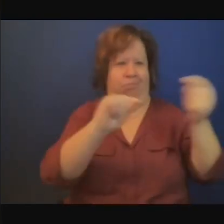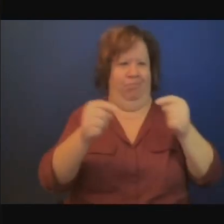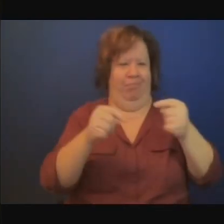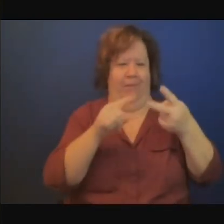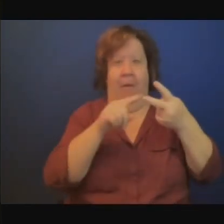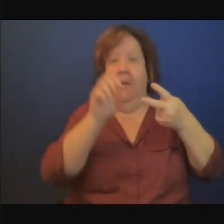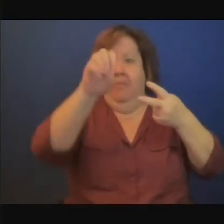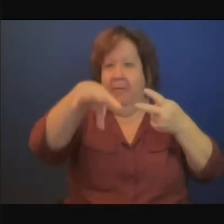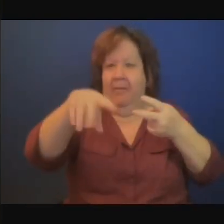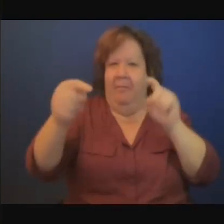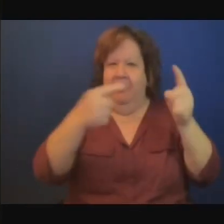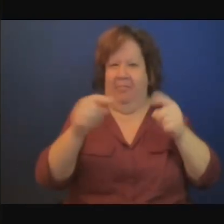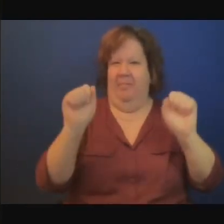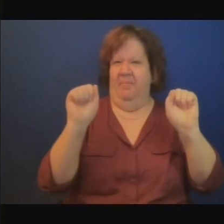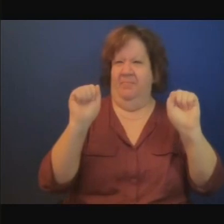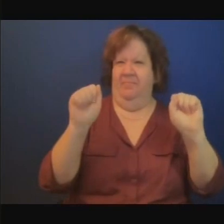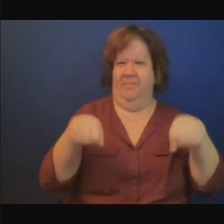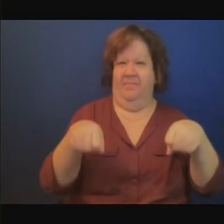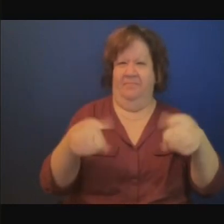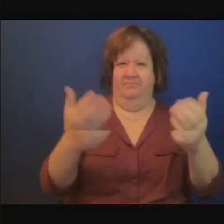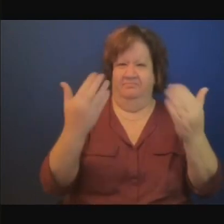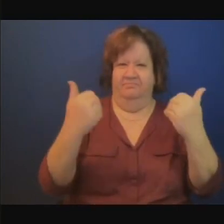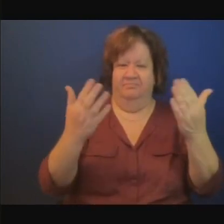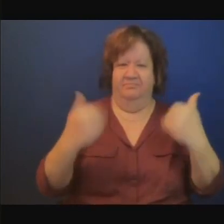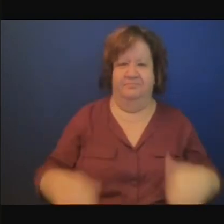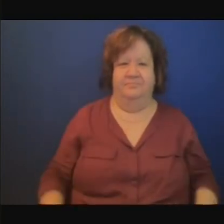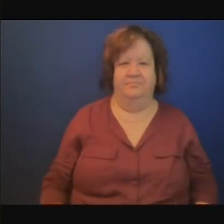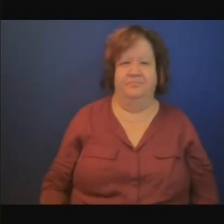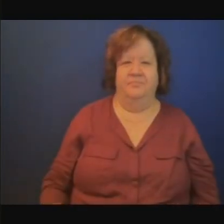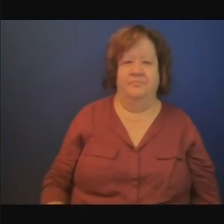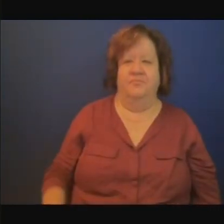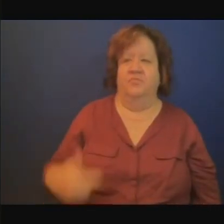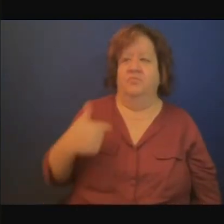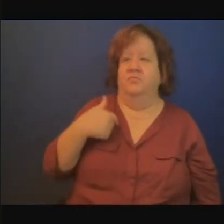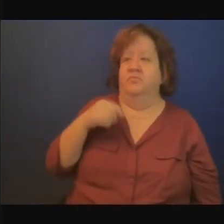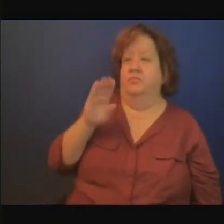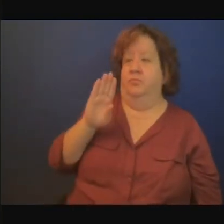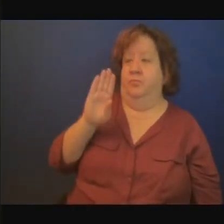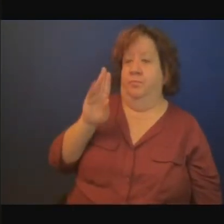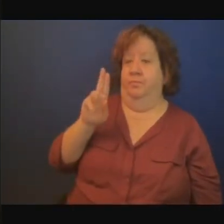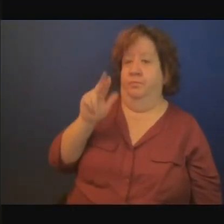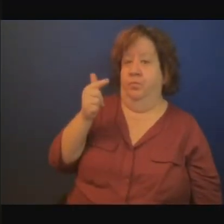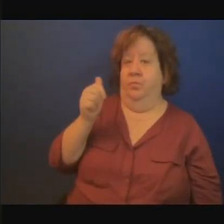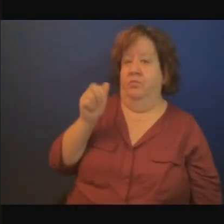on pourra développer, commenter.